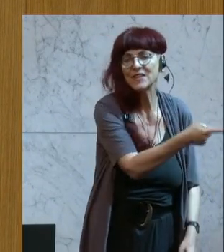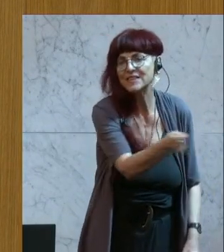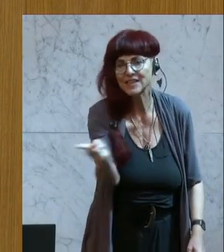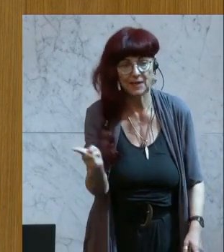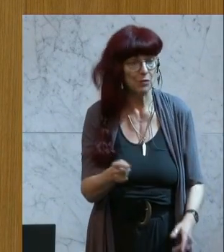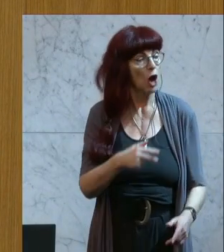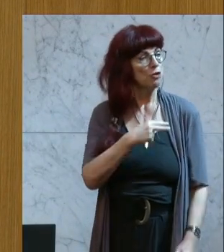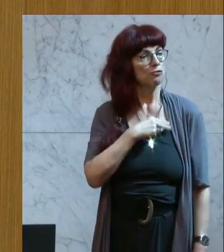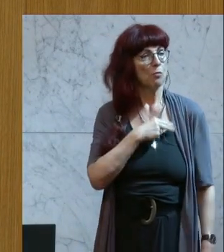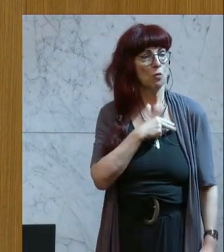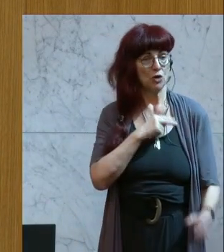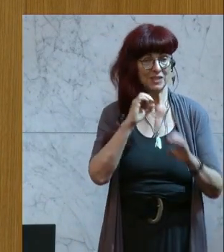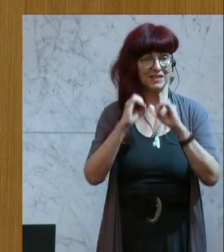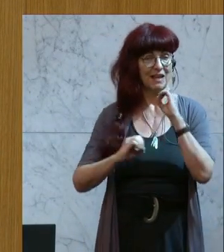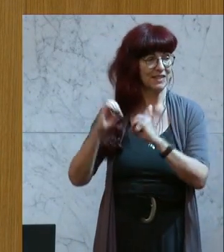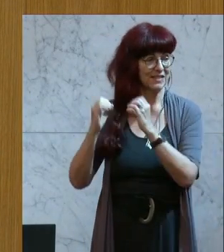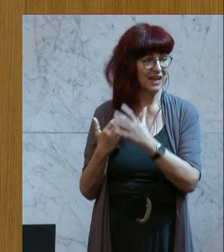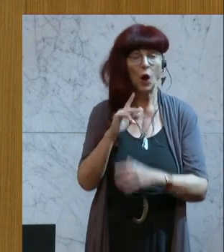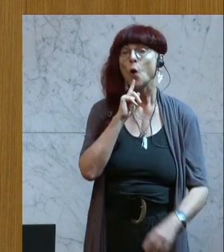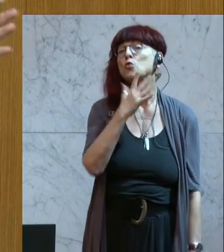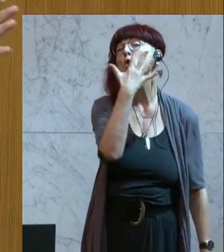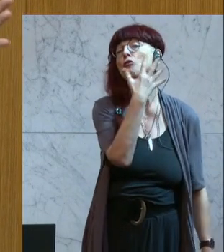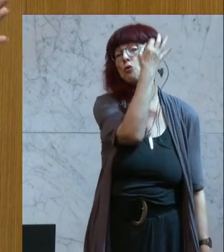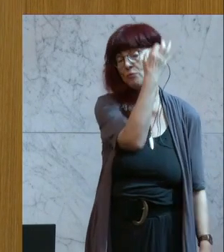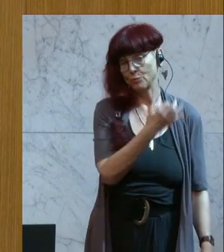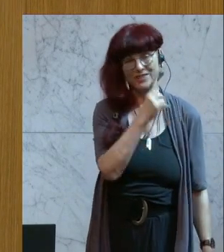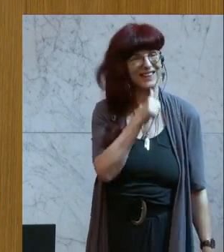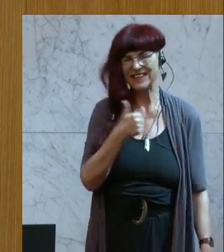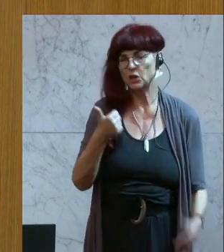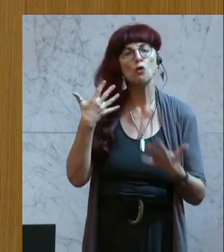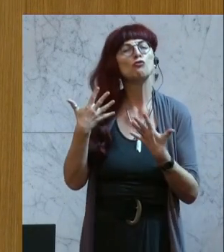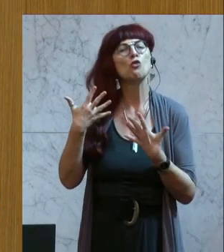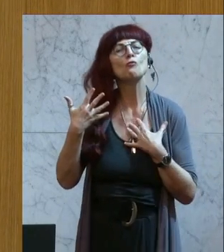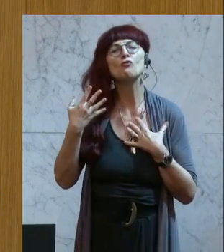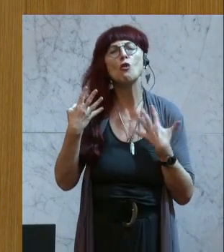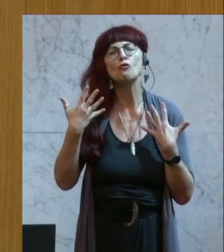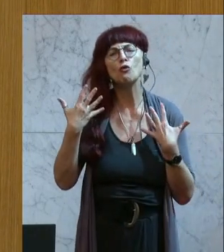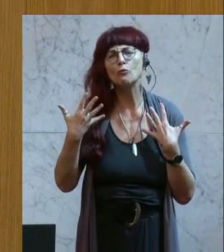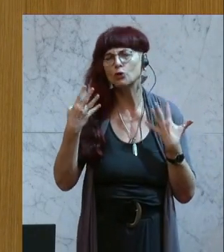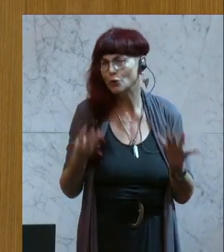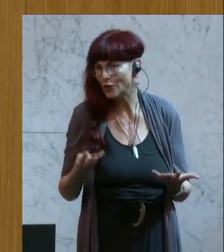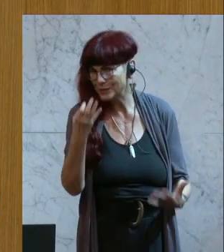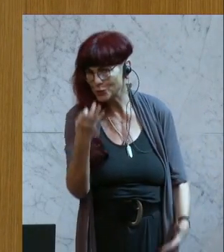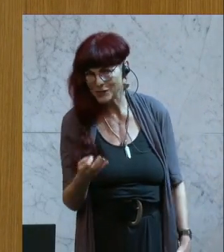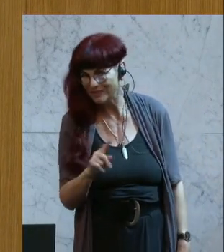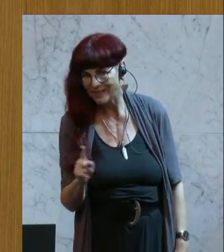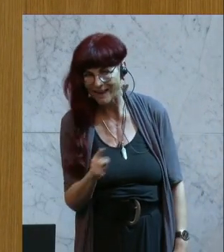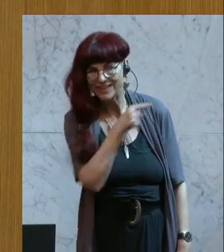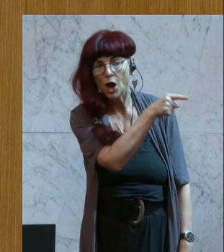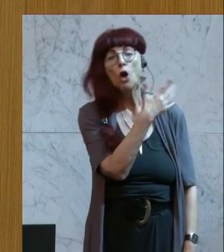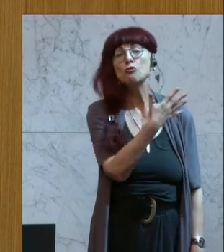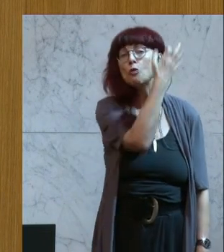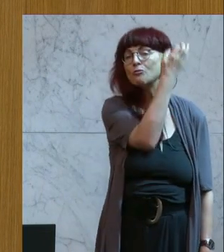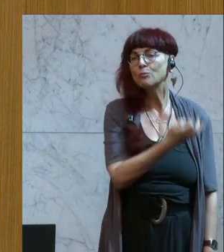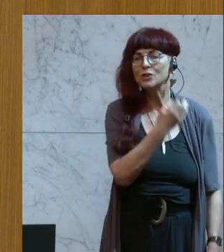ist nämlich, dass nur die oberen 5 Prozent, nicht die 95, die oberen 5 Prozent ein Nettovermögen von